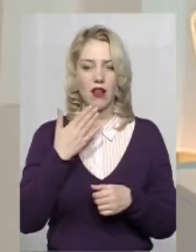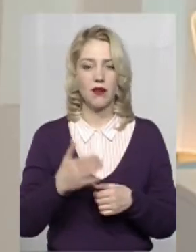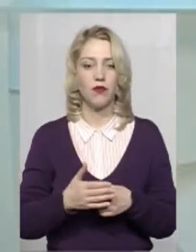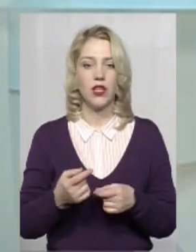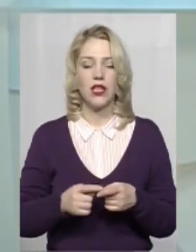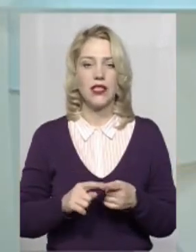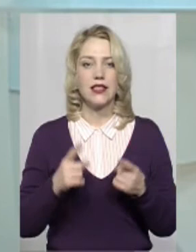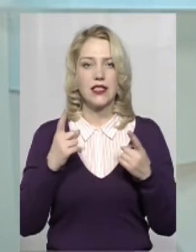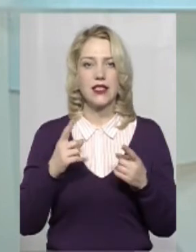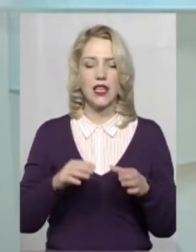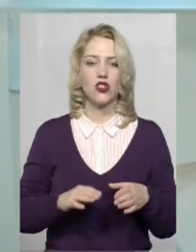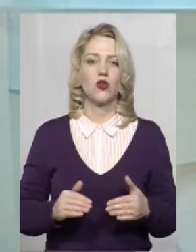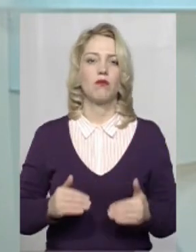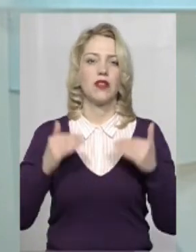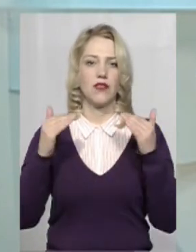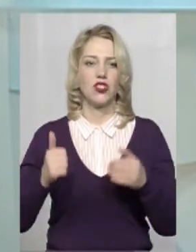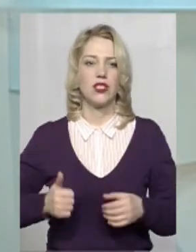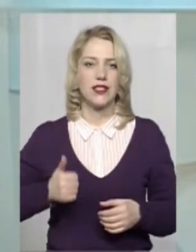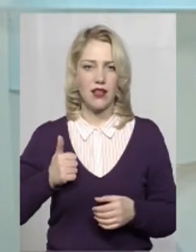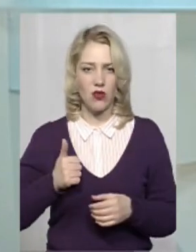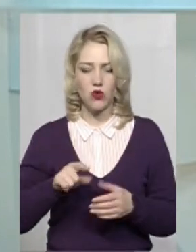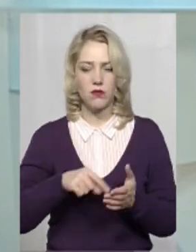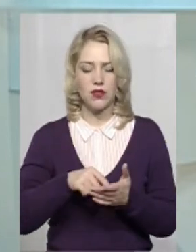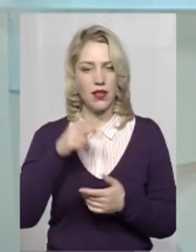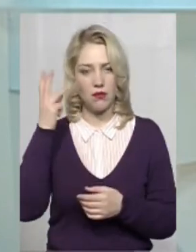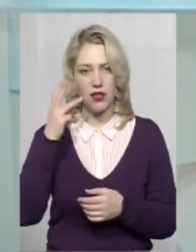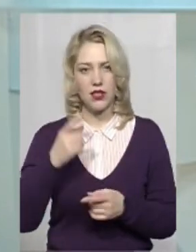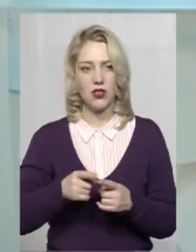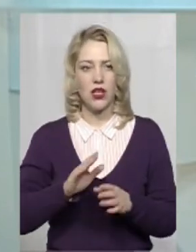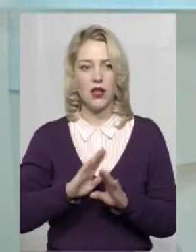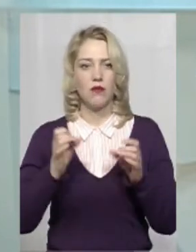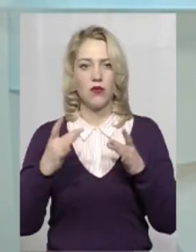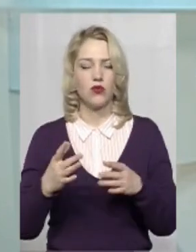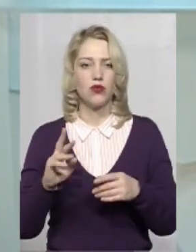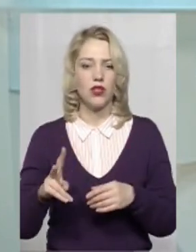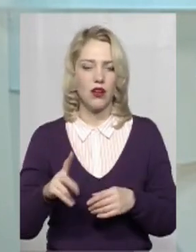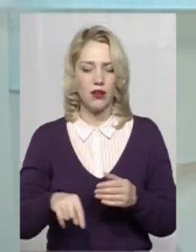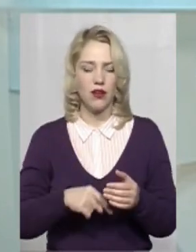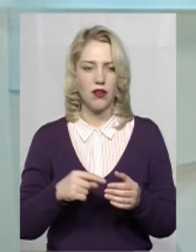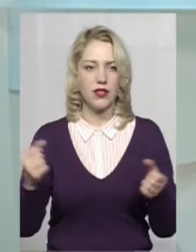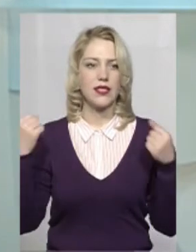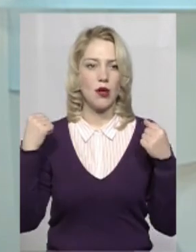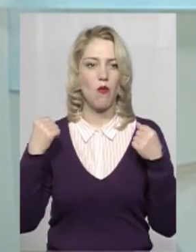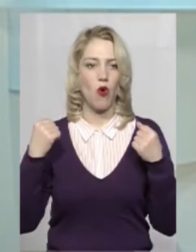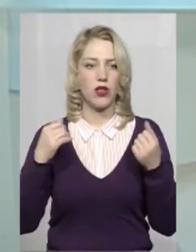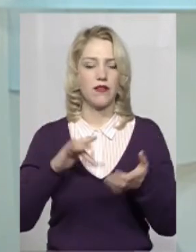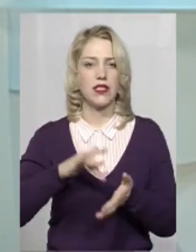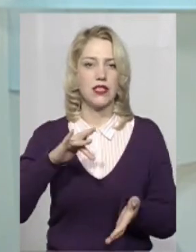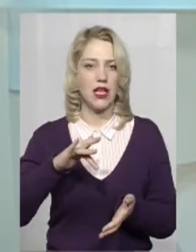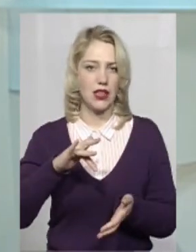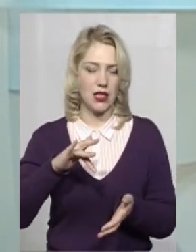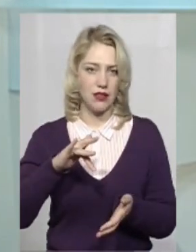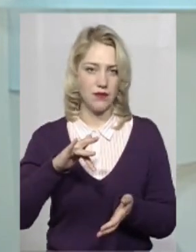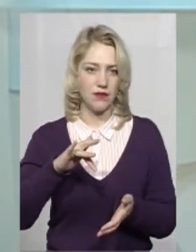Це значно підвищить статус міста Хмельницького. Не лише як якогось такого спортивного центру,